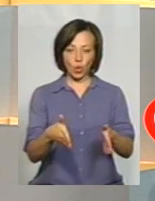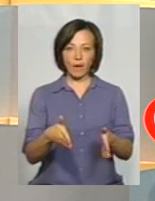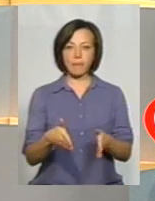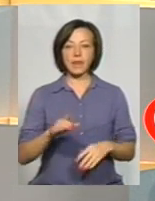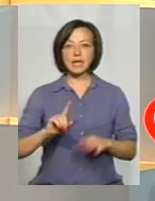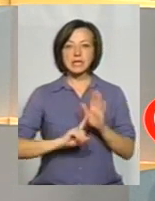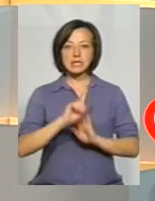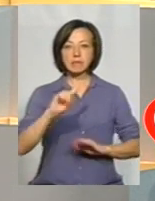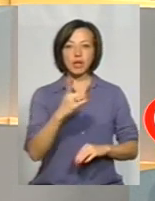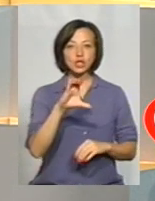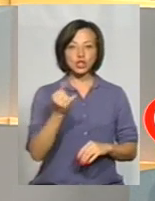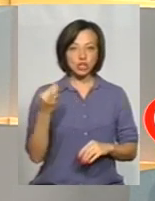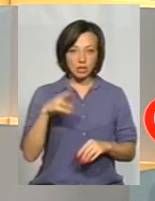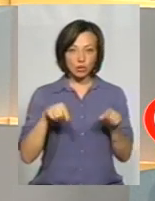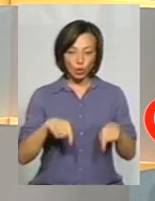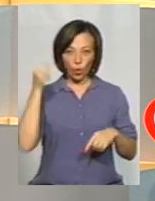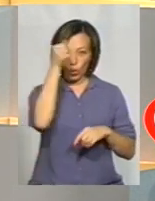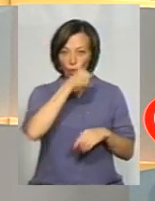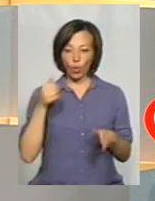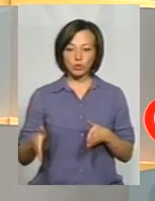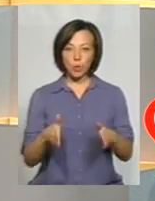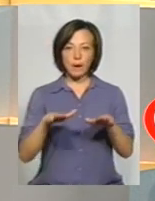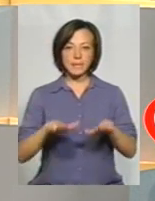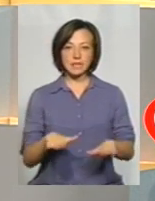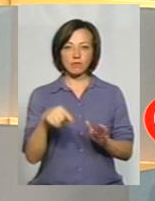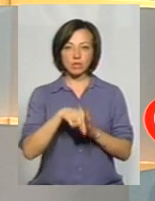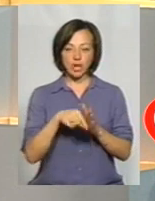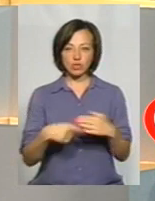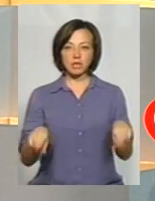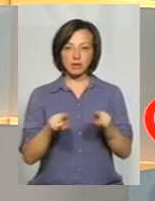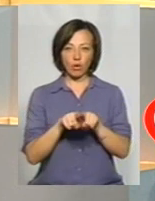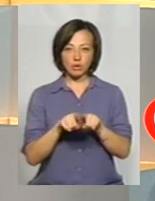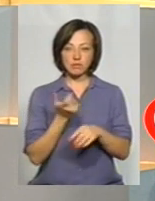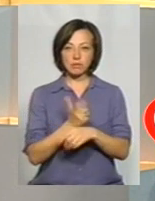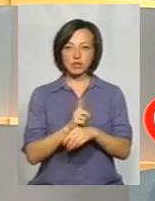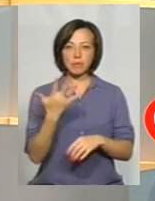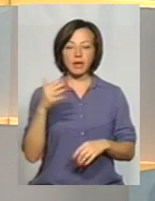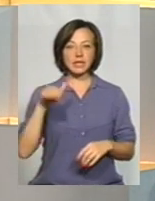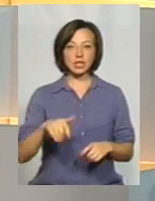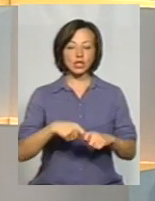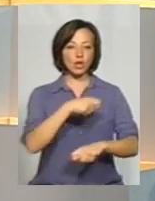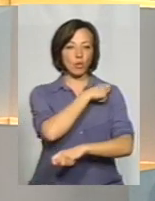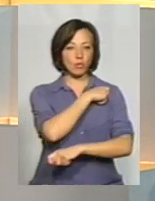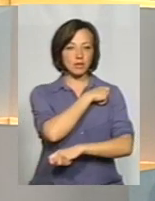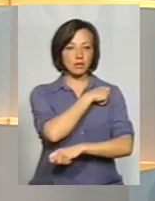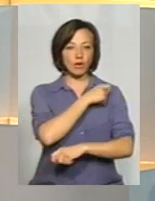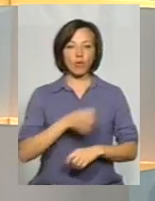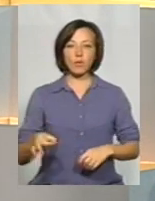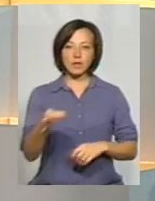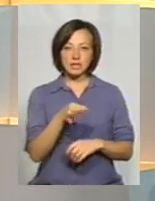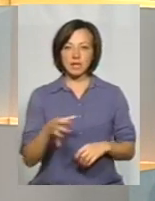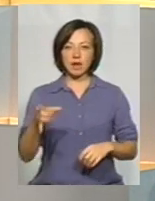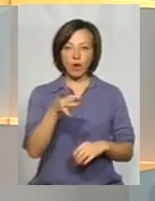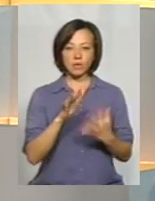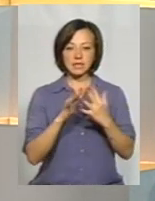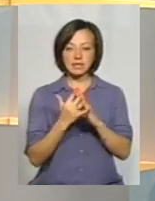січня цього року дороги місцевого значення, а це також більше, чем 5 тисяч кілометрів, обласні райони,